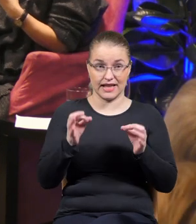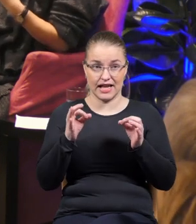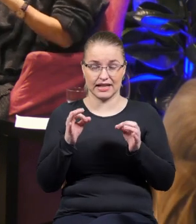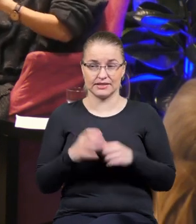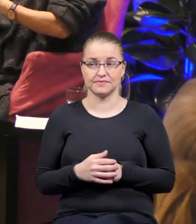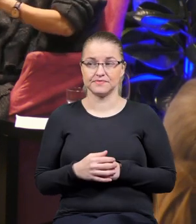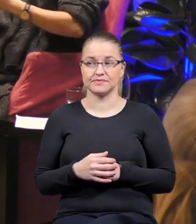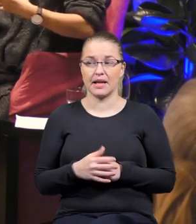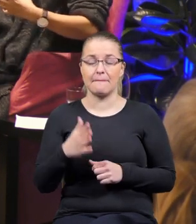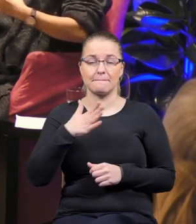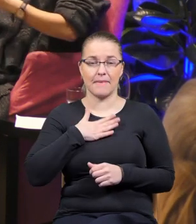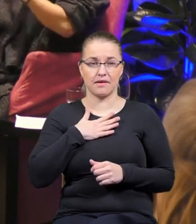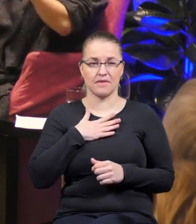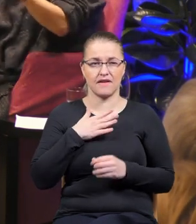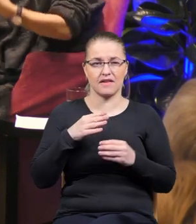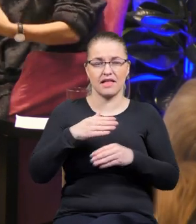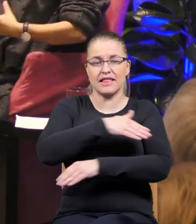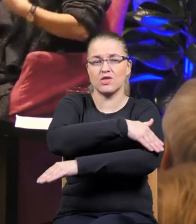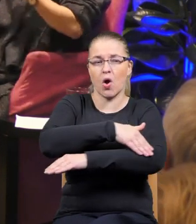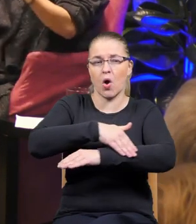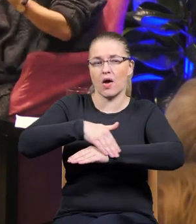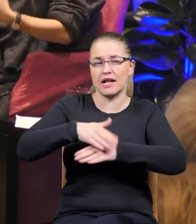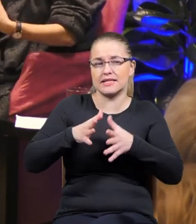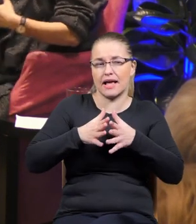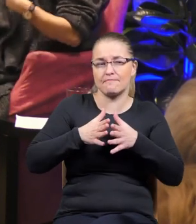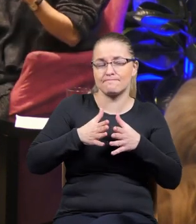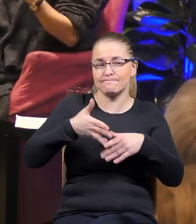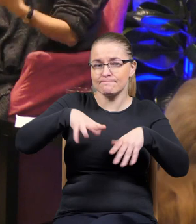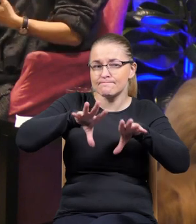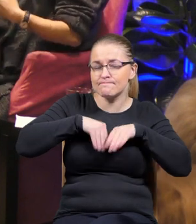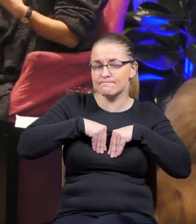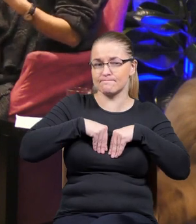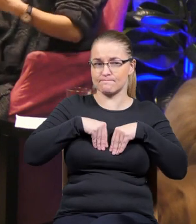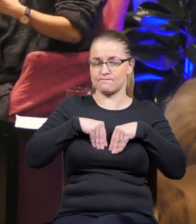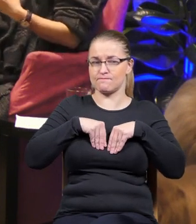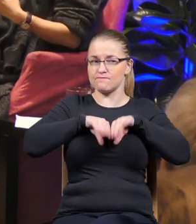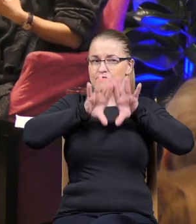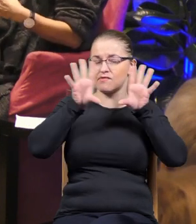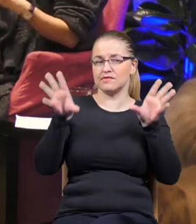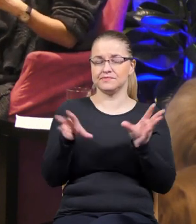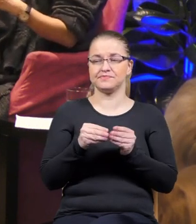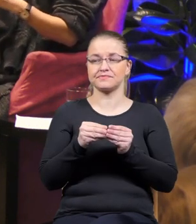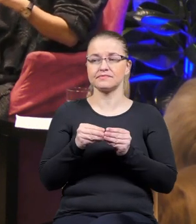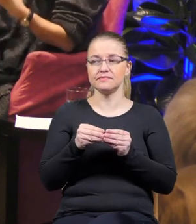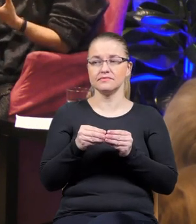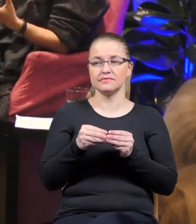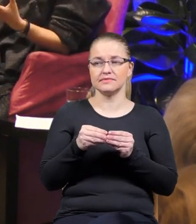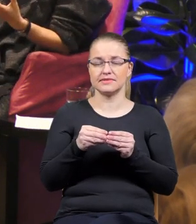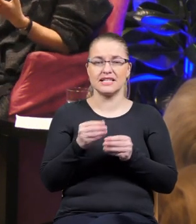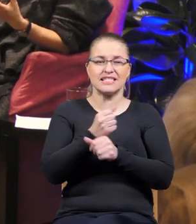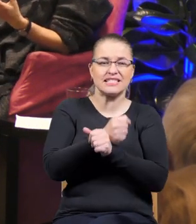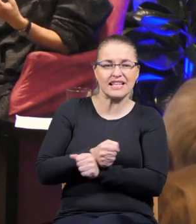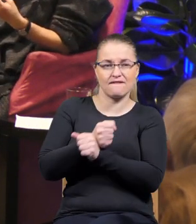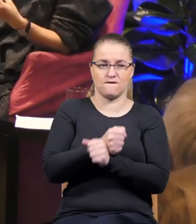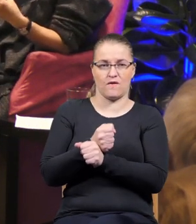mamy jakoś poszerzone te granice tolerancji na te wszystkie jakby zniewolenia,